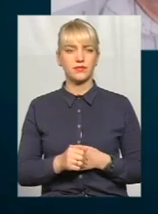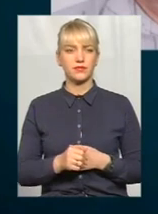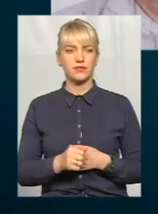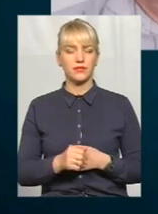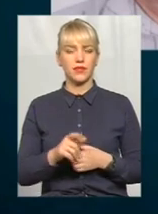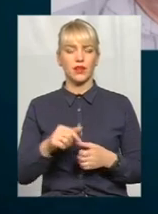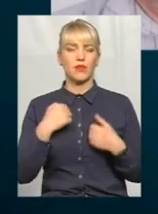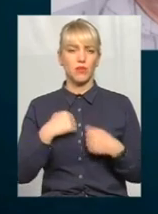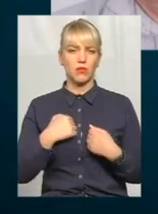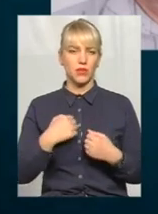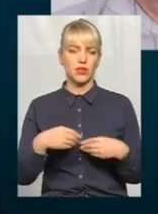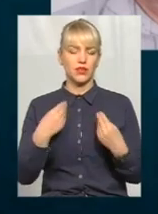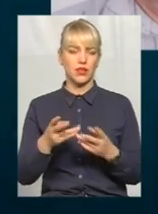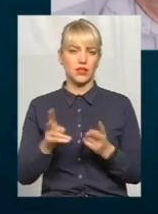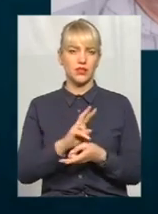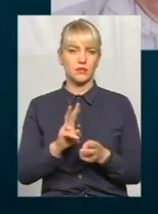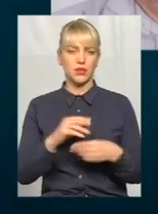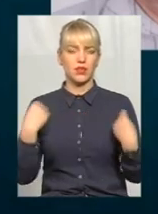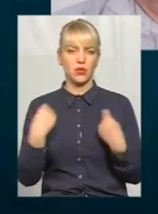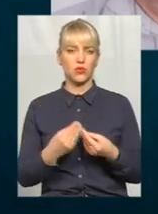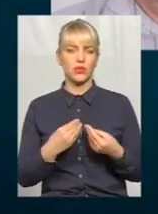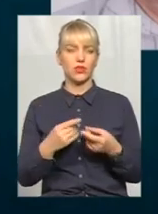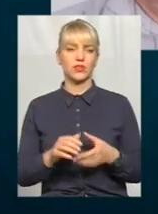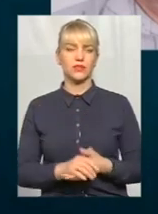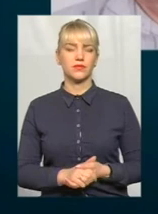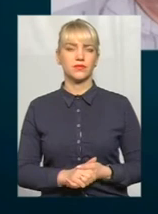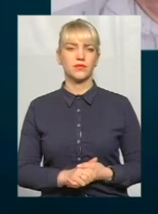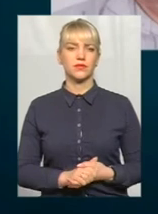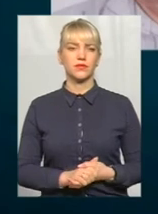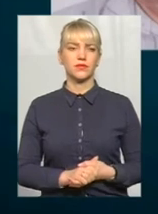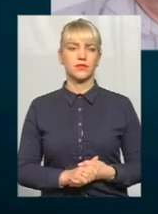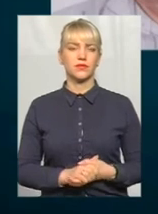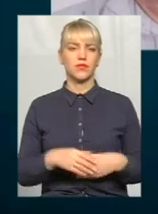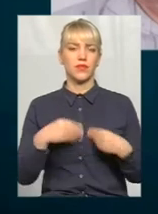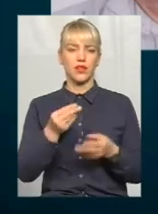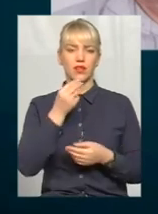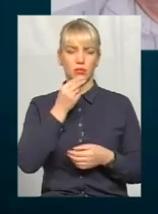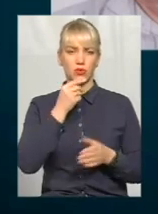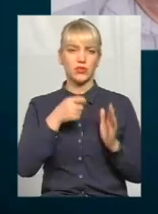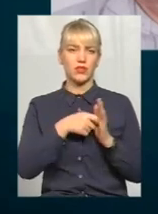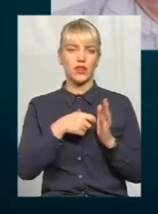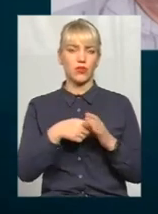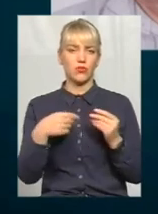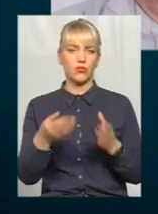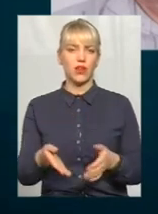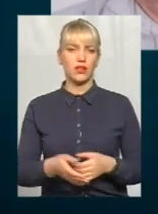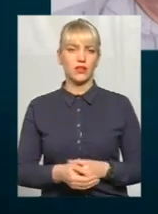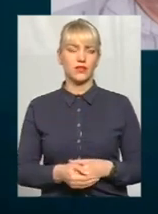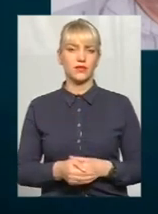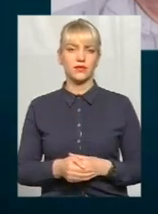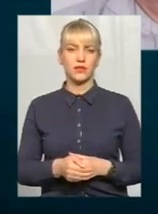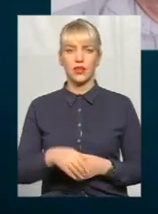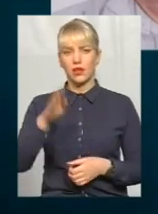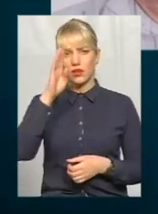помили, дали з ним одежу. І так, хлопчик дали поїсти, нагодували. Це